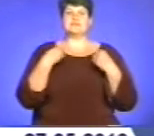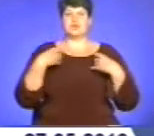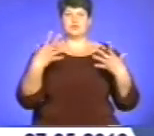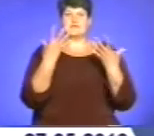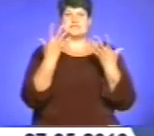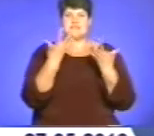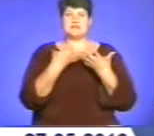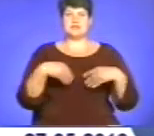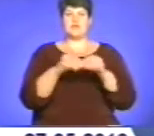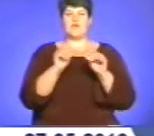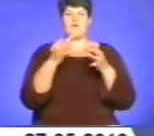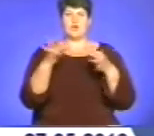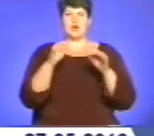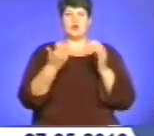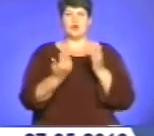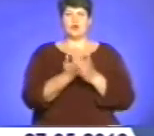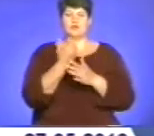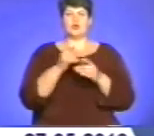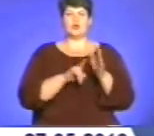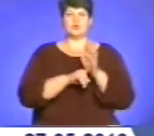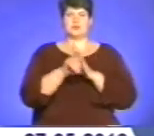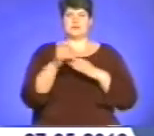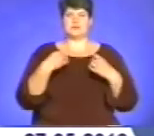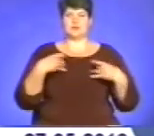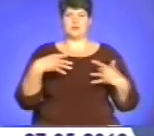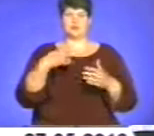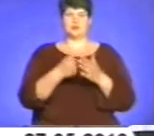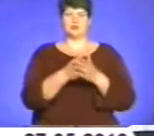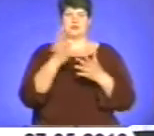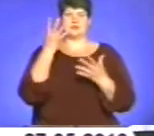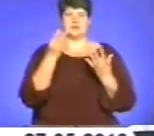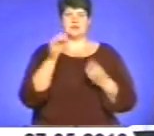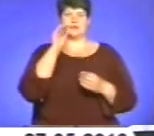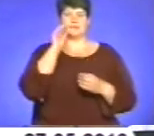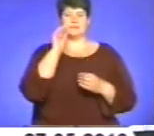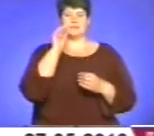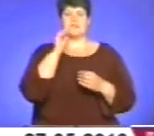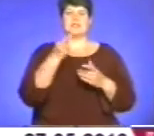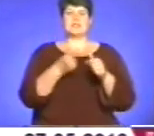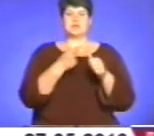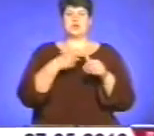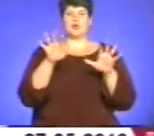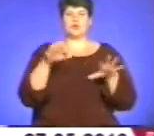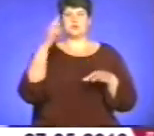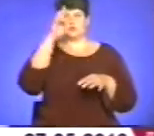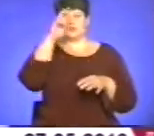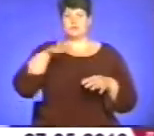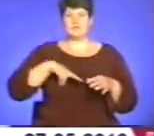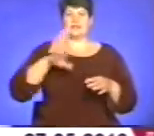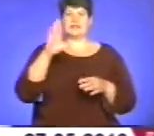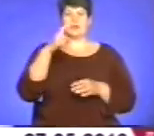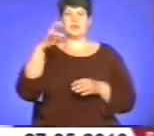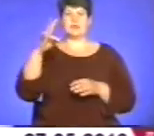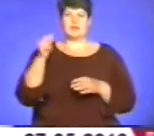розпочали відзначення урочен поета. Детальніше у сюжеті. Від імені голови облдержадміністрації Валентина Хоптяна